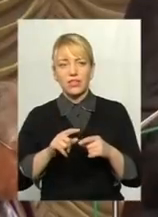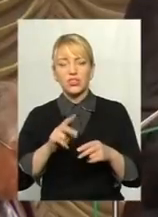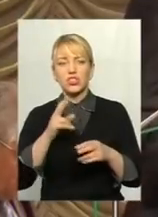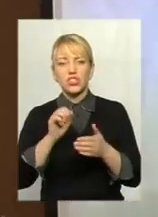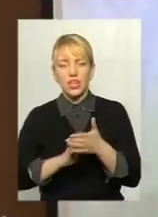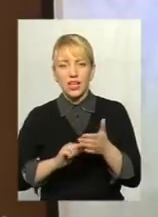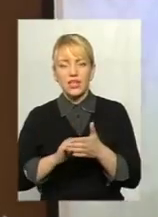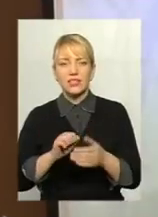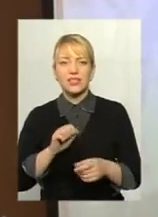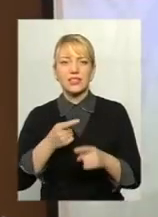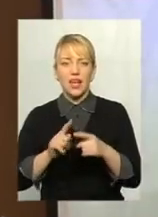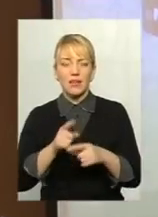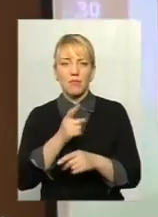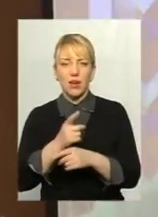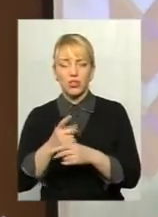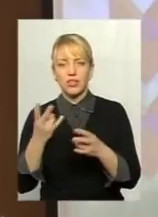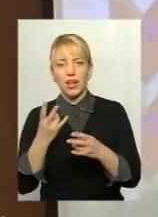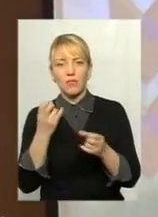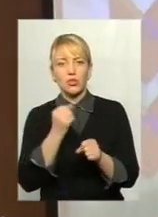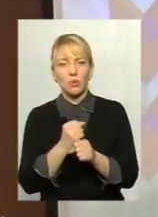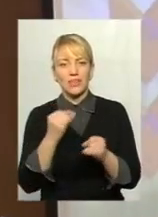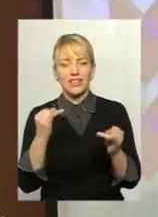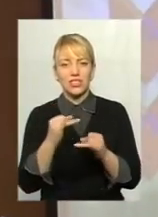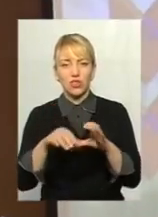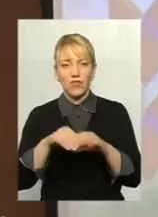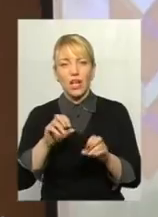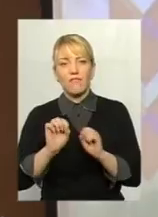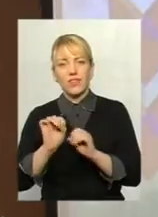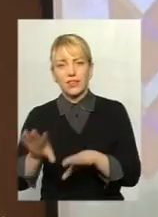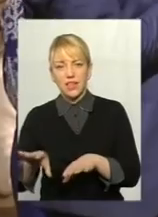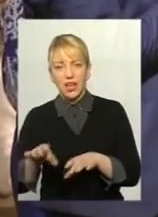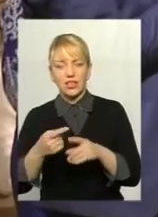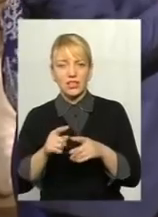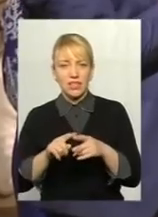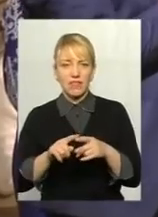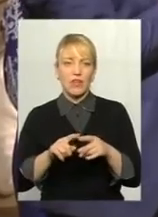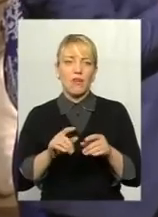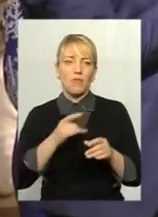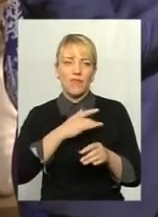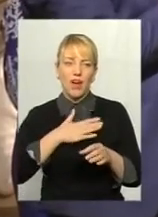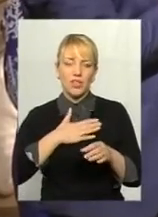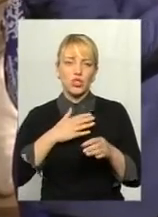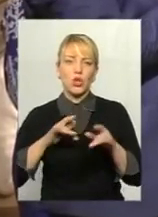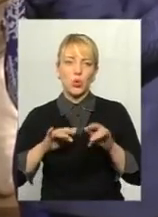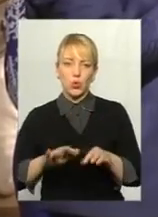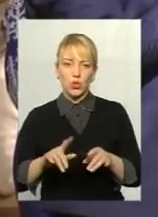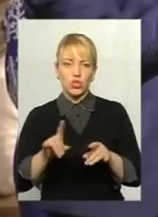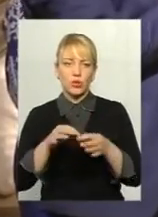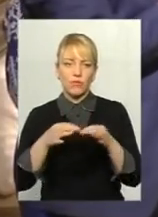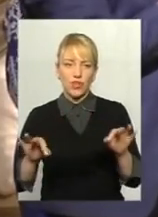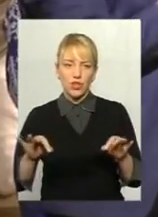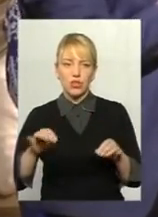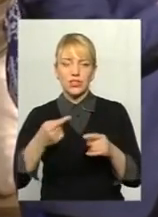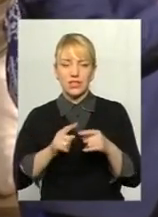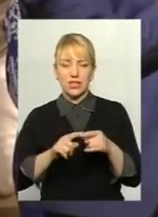І тепер варто зробити історичний вибір – віддати сільгоспогіддя в приватні руки з правом вільно ними розпоряджатися чи повернути їх у державну власність.